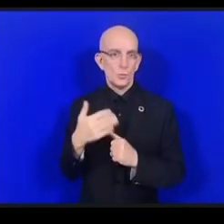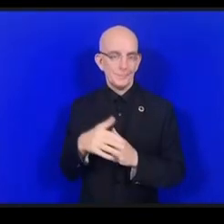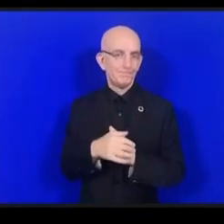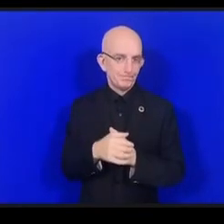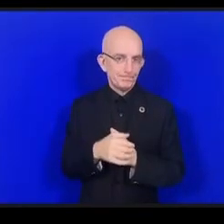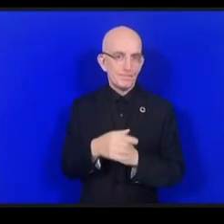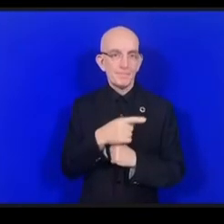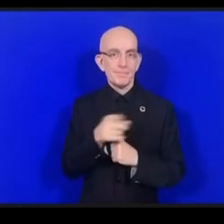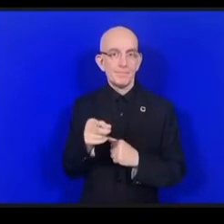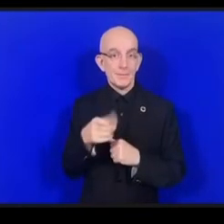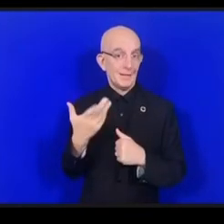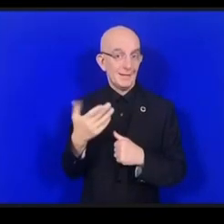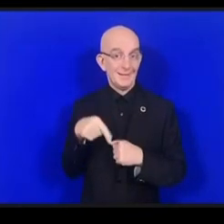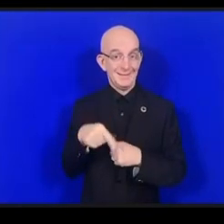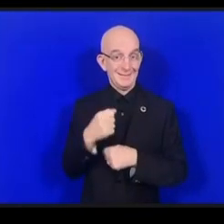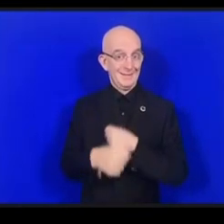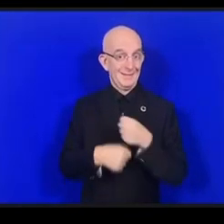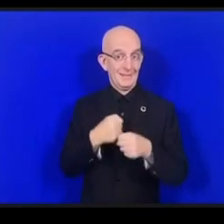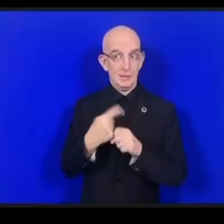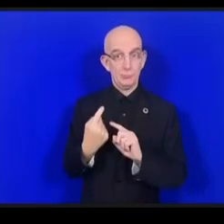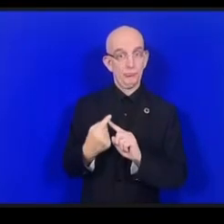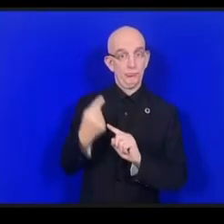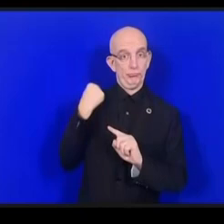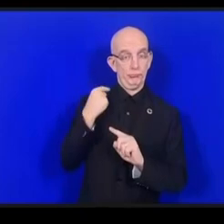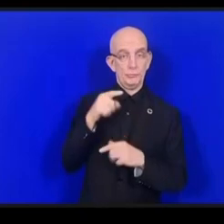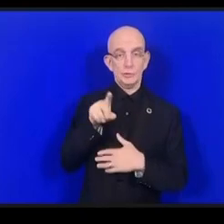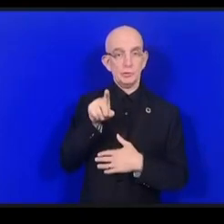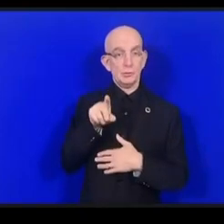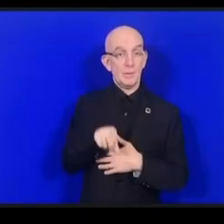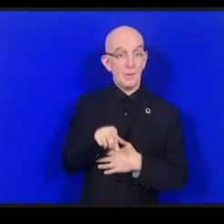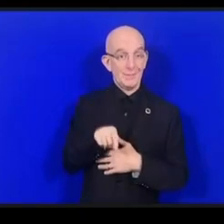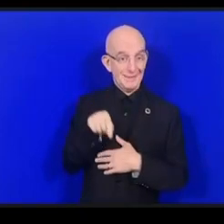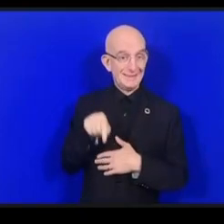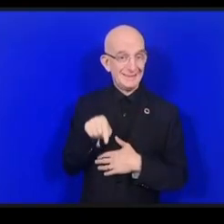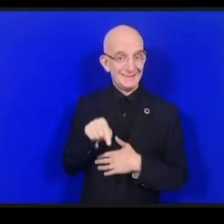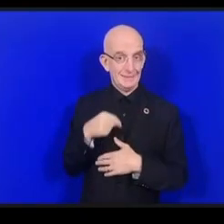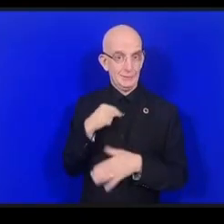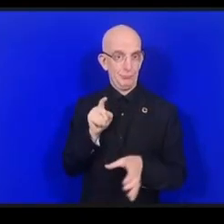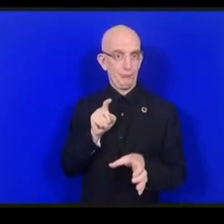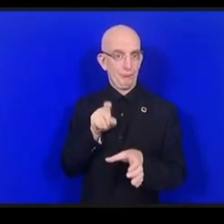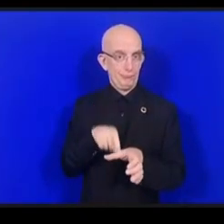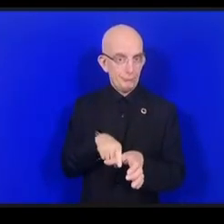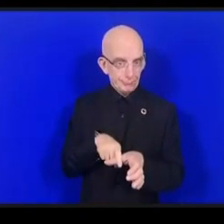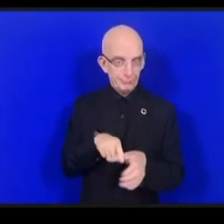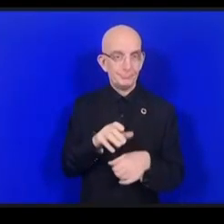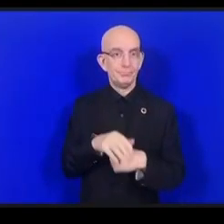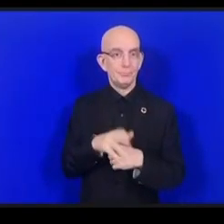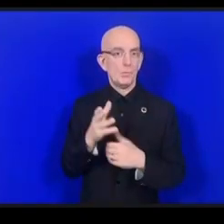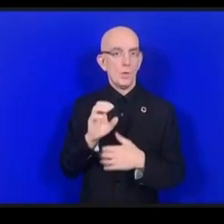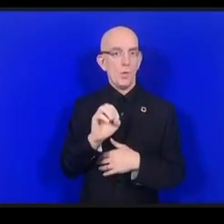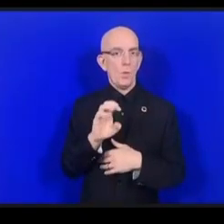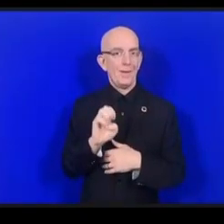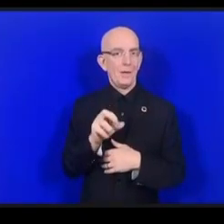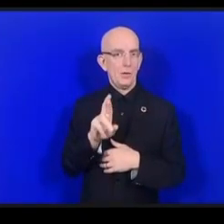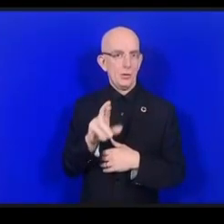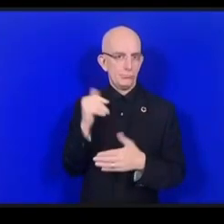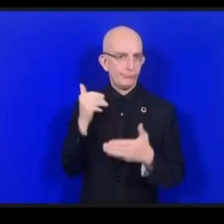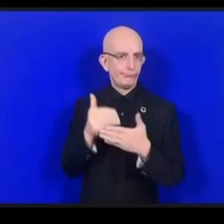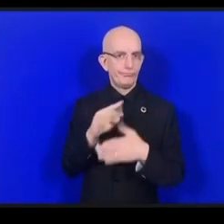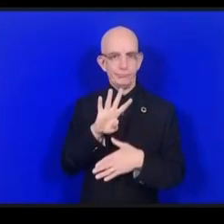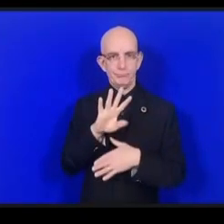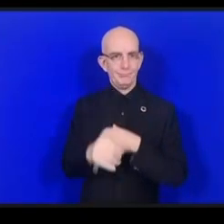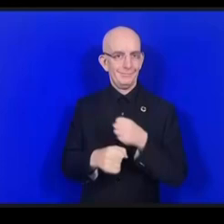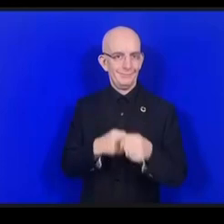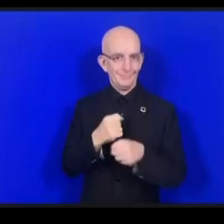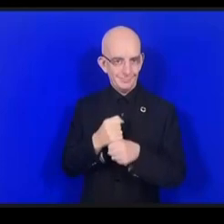بدأنا بالاهتمام بهذا التحالف منذ أربع سنوات ابتدأنا بما قامت به اليونسكو